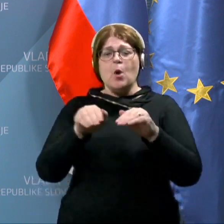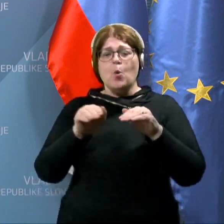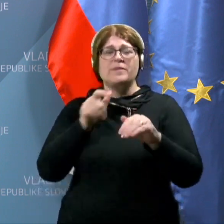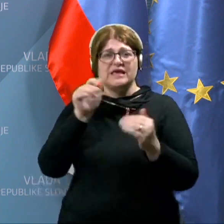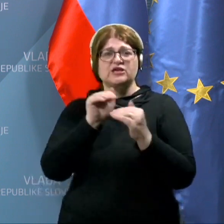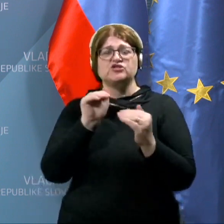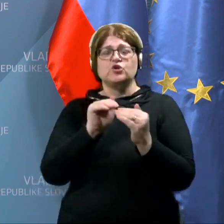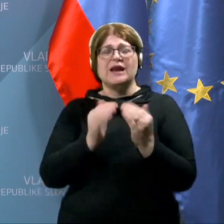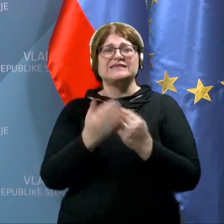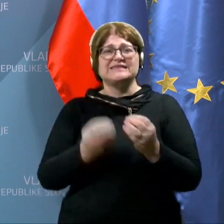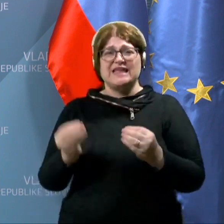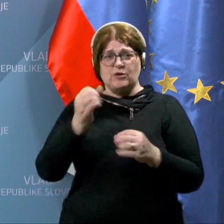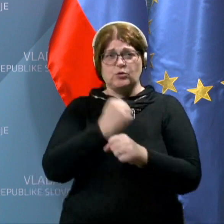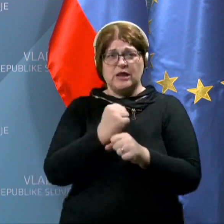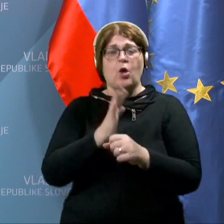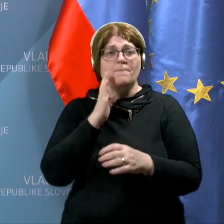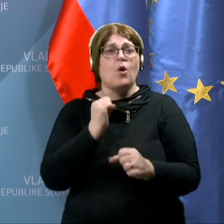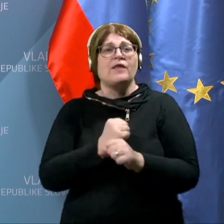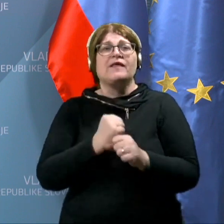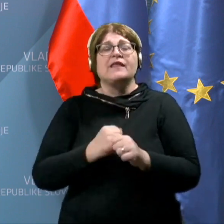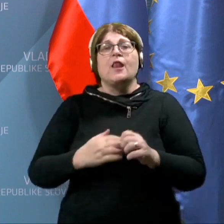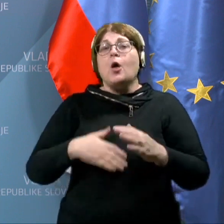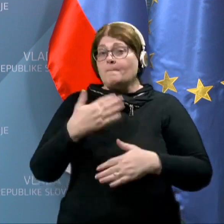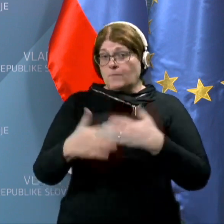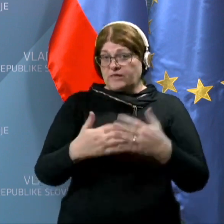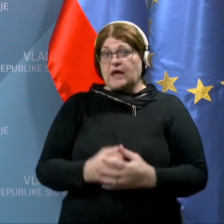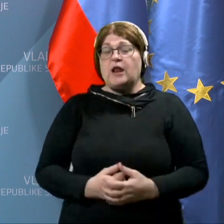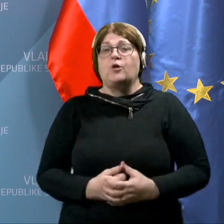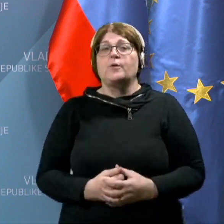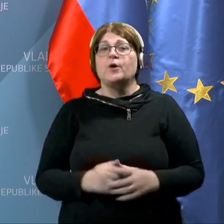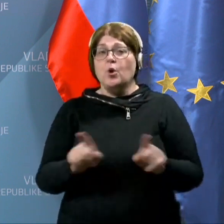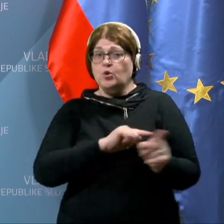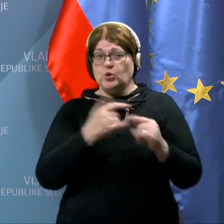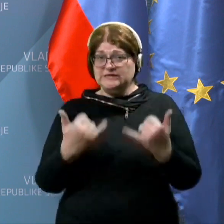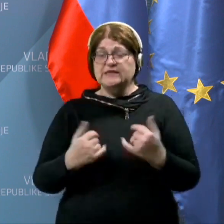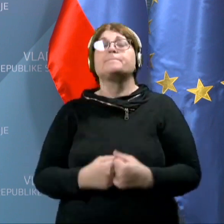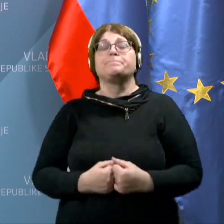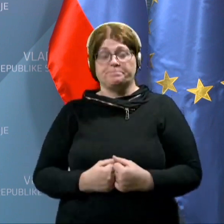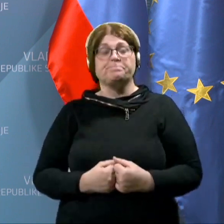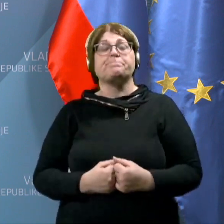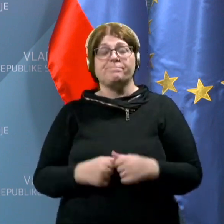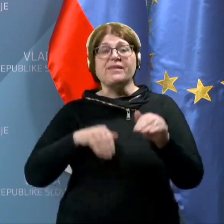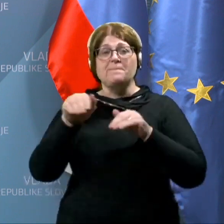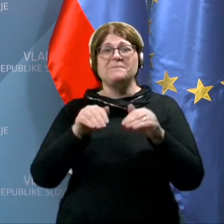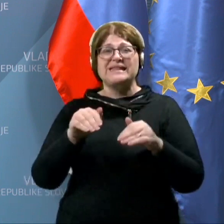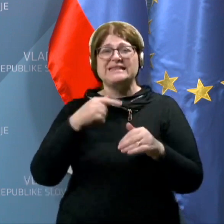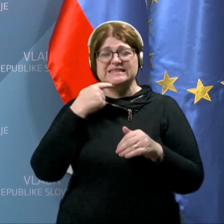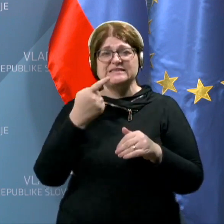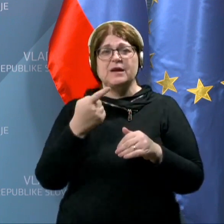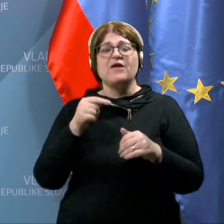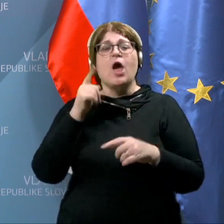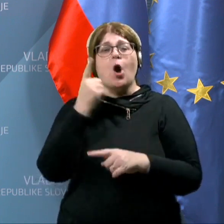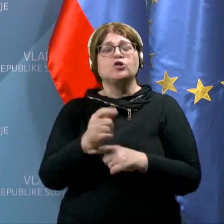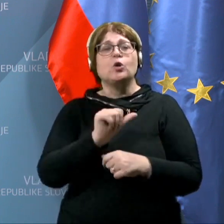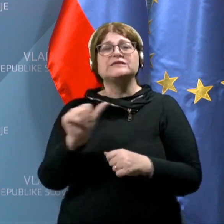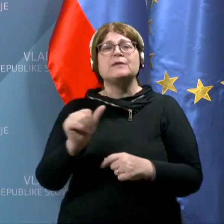nadurno delo, pač bo potekalo delo, torej, považem, enako kot doslej. Tako, tako, odlok s tem nima. Odlok samo določa